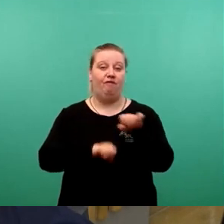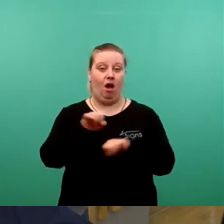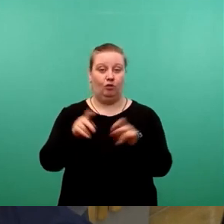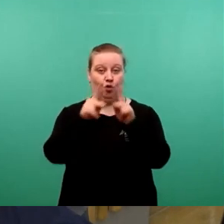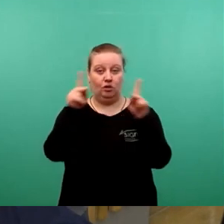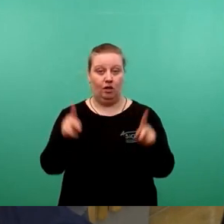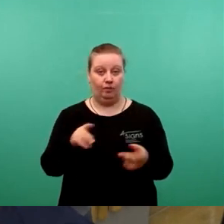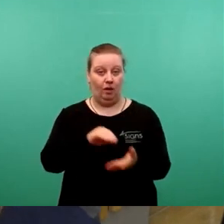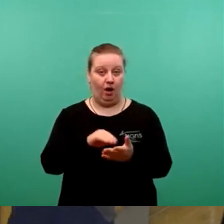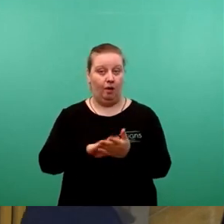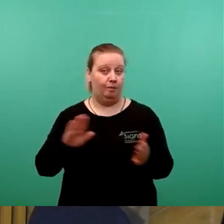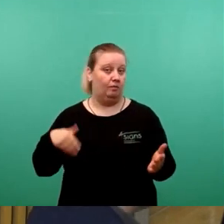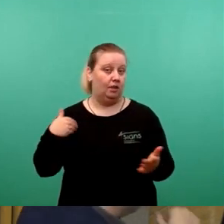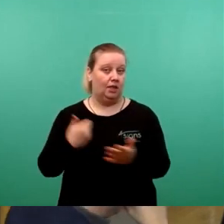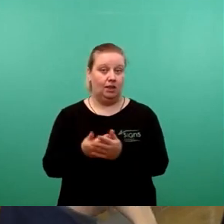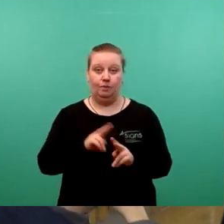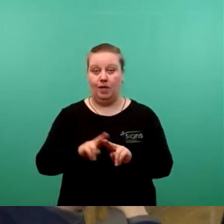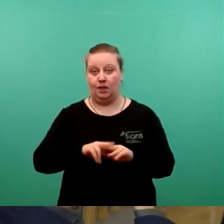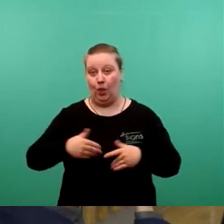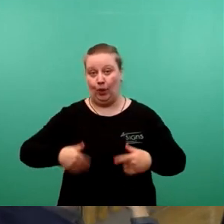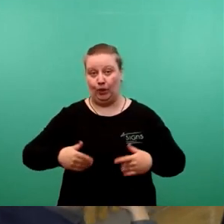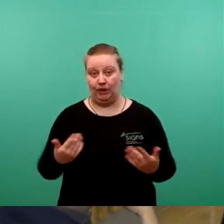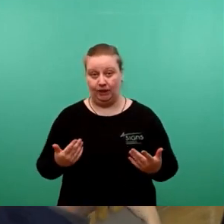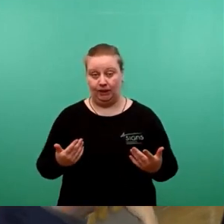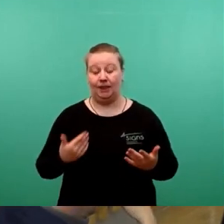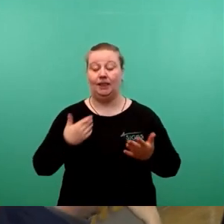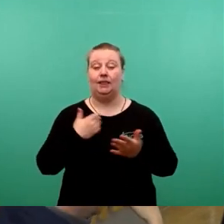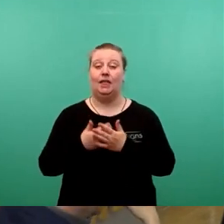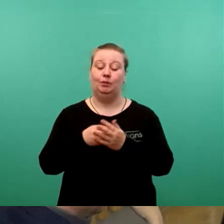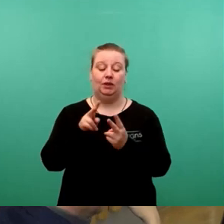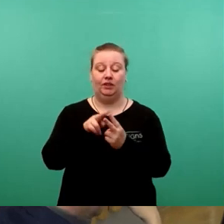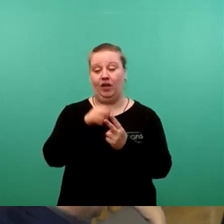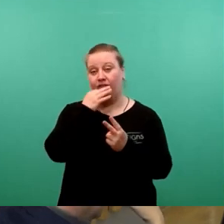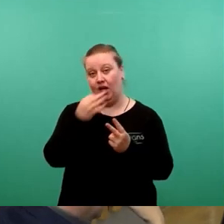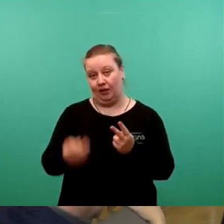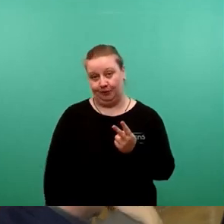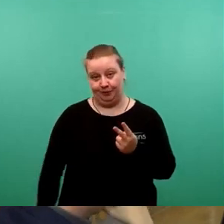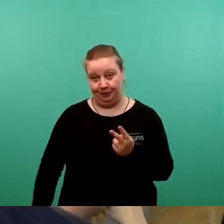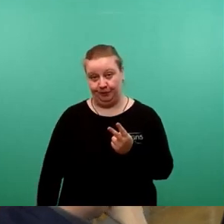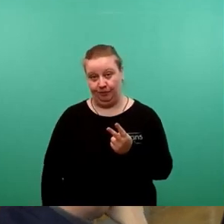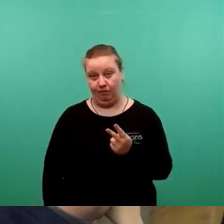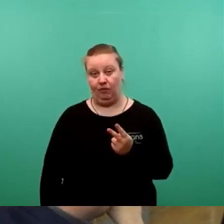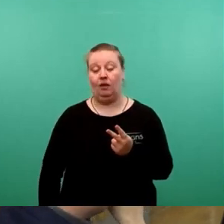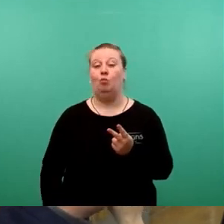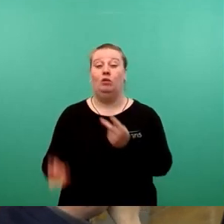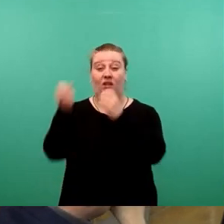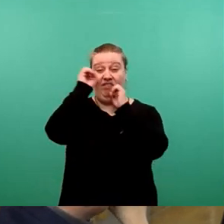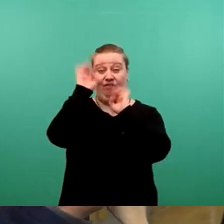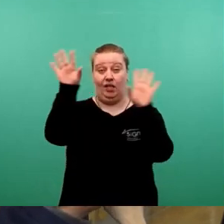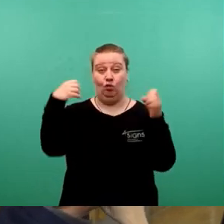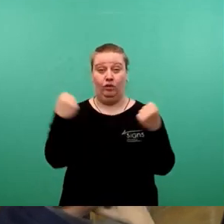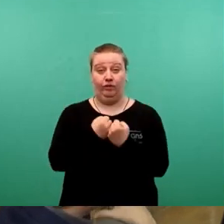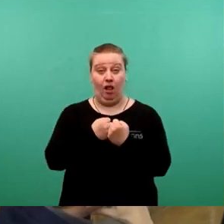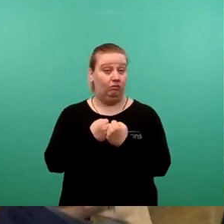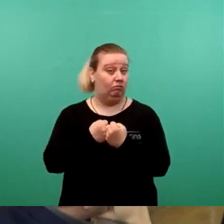ist noch keine Verbesserung der Situation in Aussicht. Deshalb habe ich zwei kurze Fragen. Wie viele Wildunfälle wurden denn auf dieser